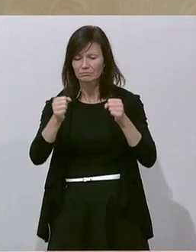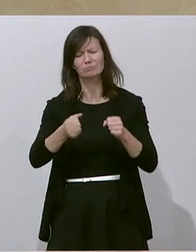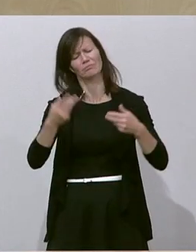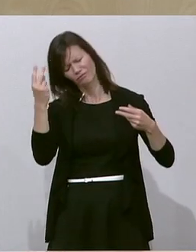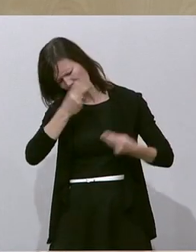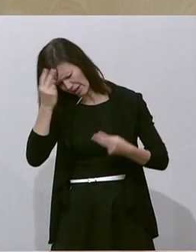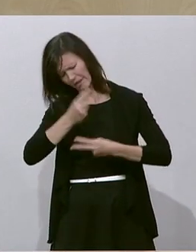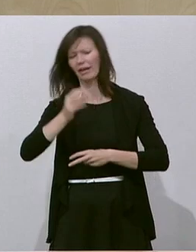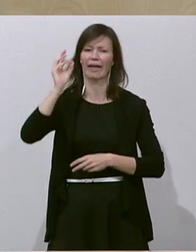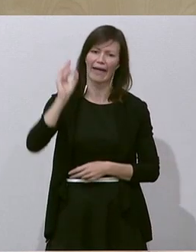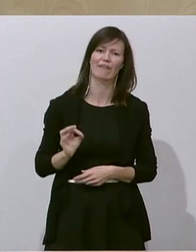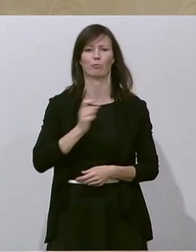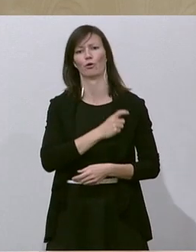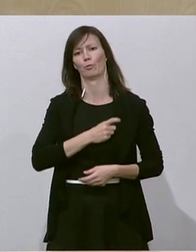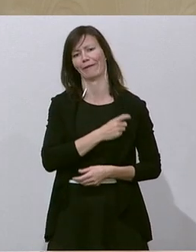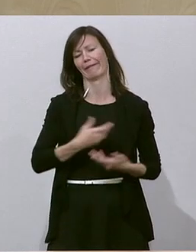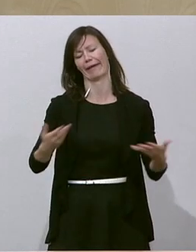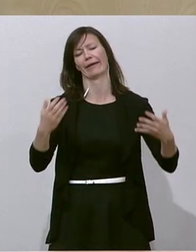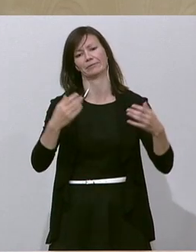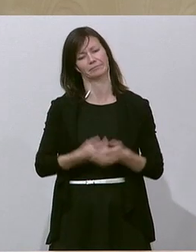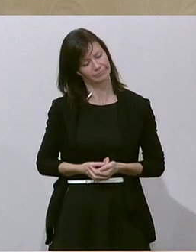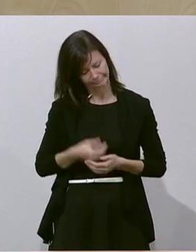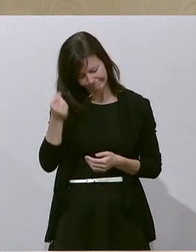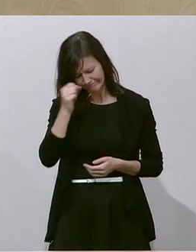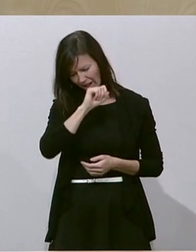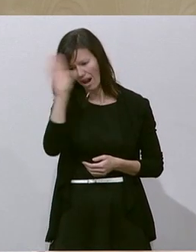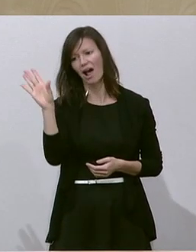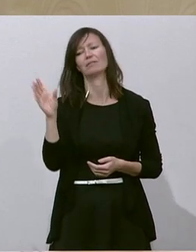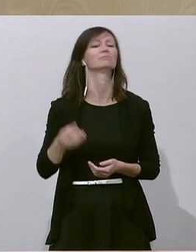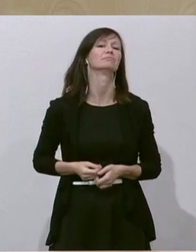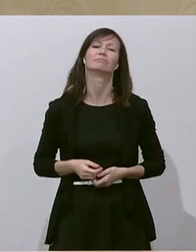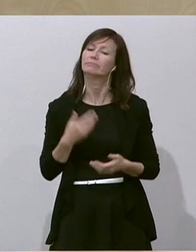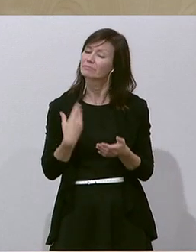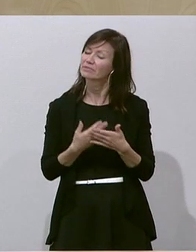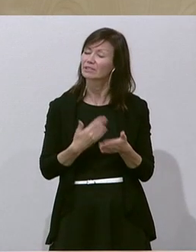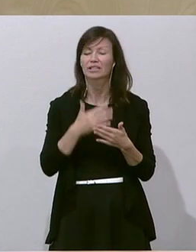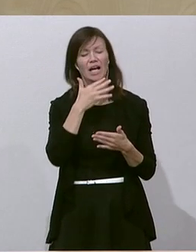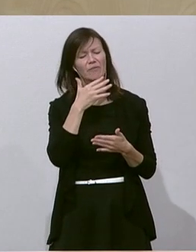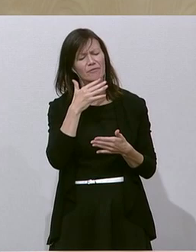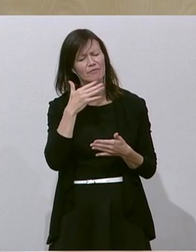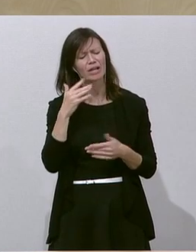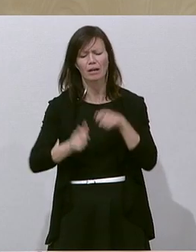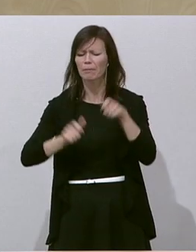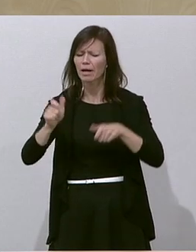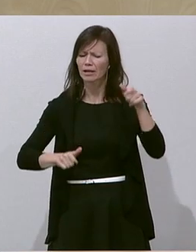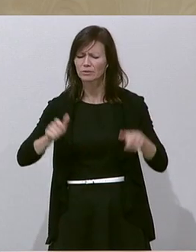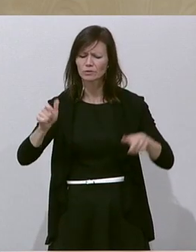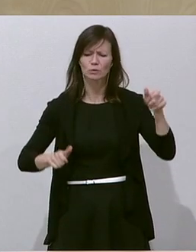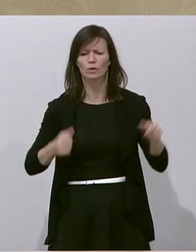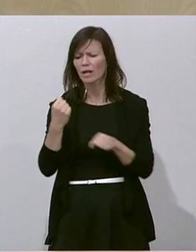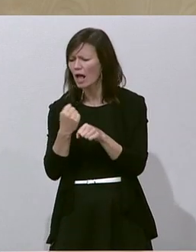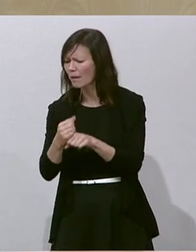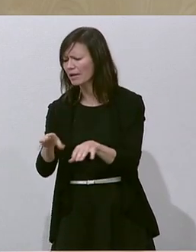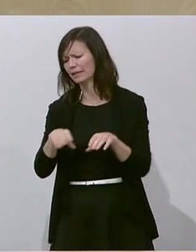FPÖ, den Freiheitlichen. Ganz klar und deshalb werden auch sehr, sehr viele Österreicherinnen und Österreicher Arbeitnehmer